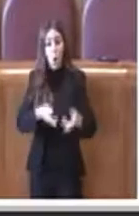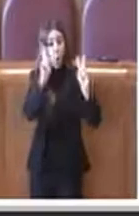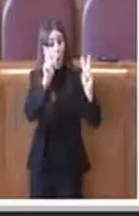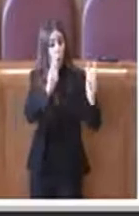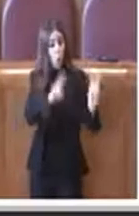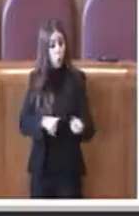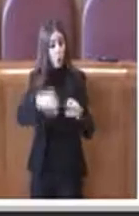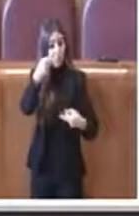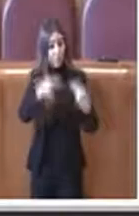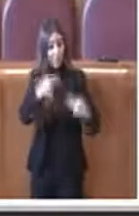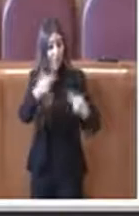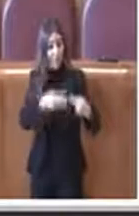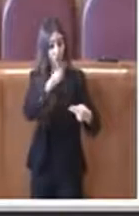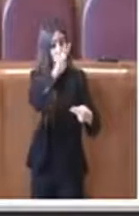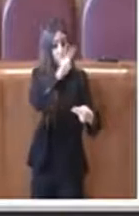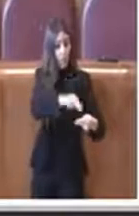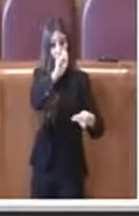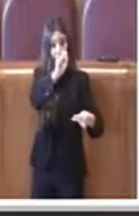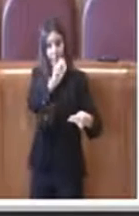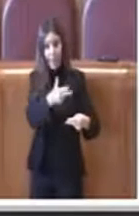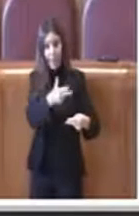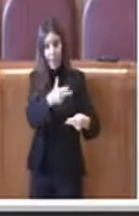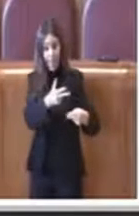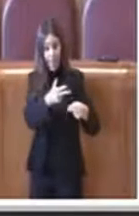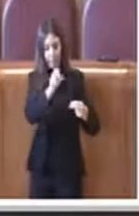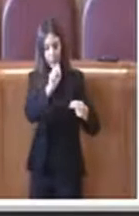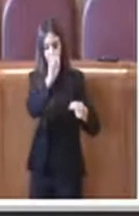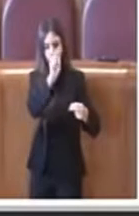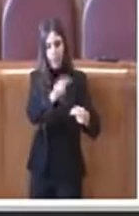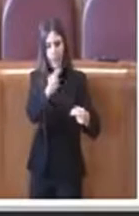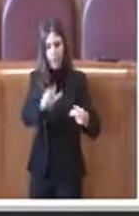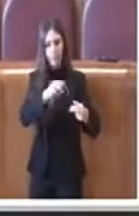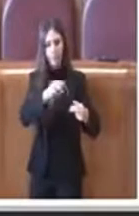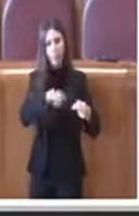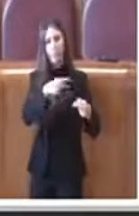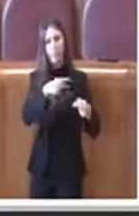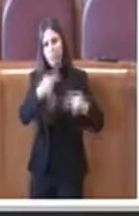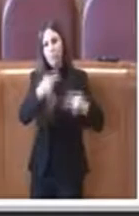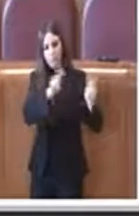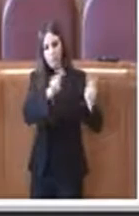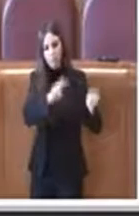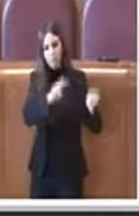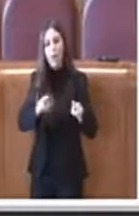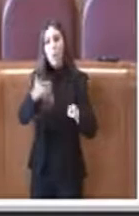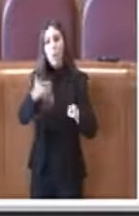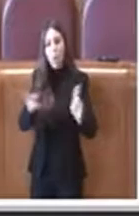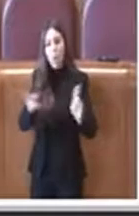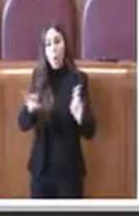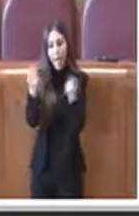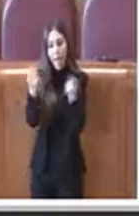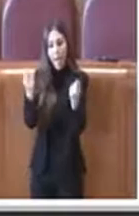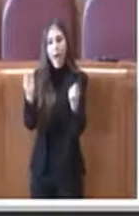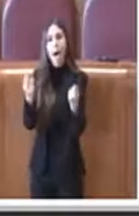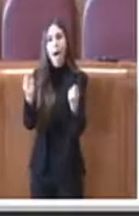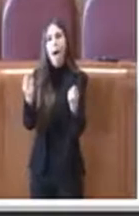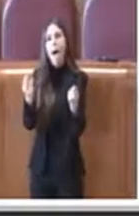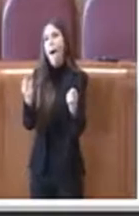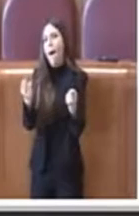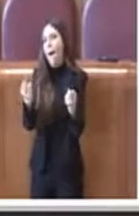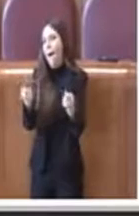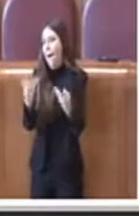dal 2003 e a quel punto, aprendo proprio il vaso di Pandora, ci siamo ritrovati